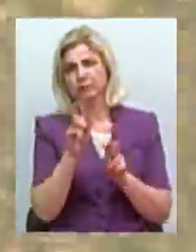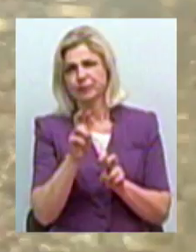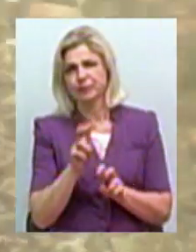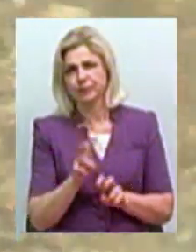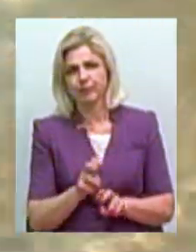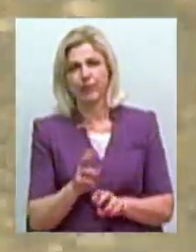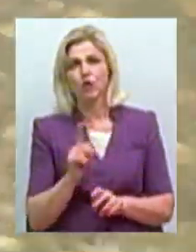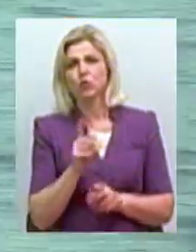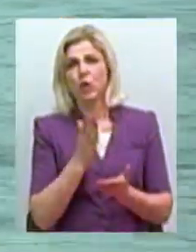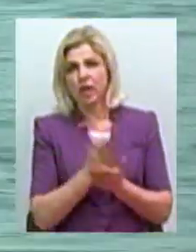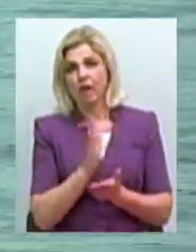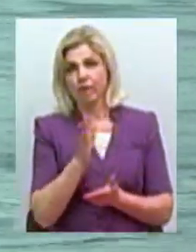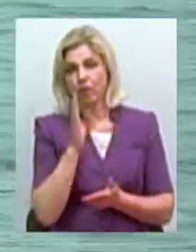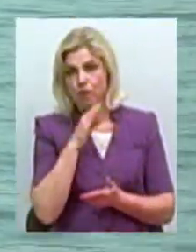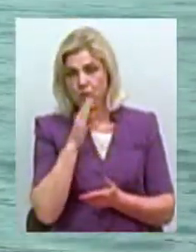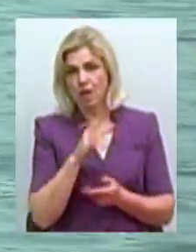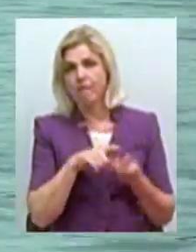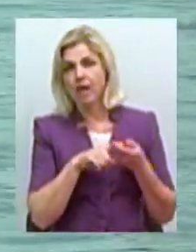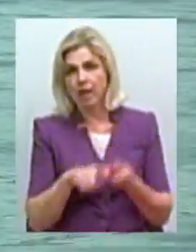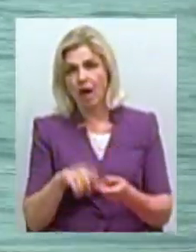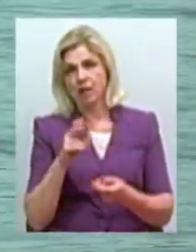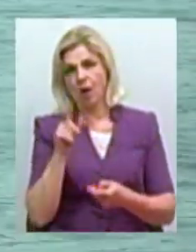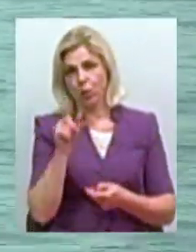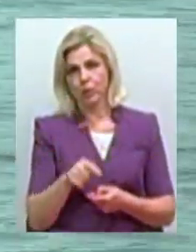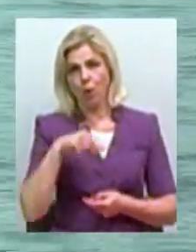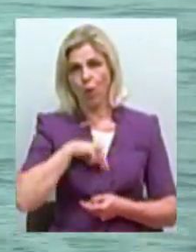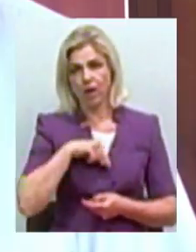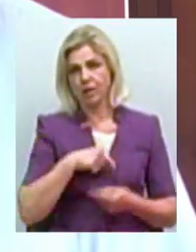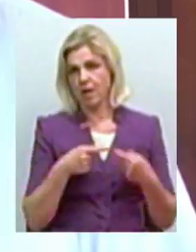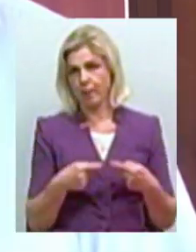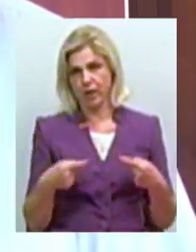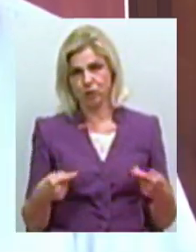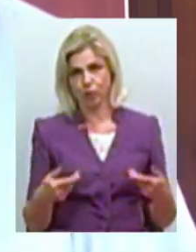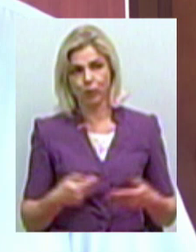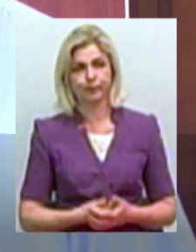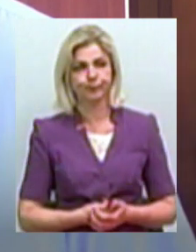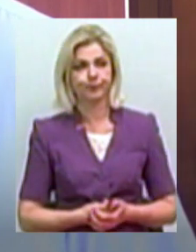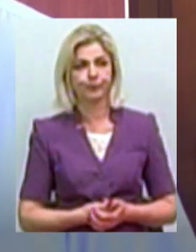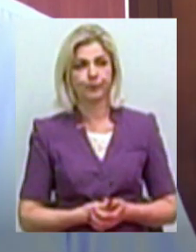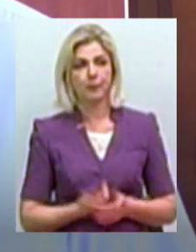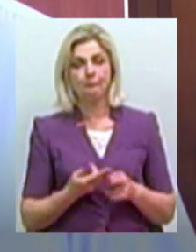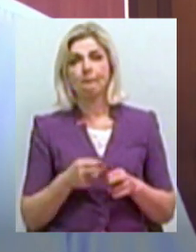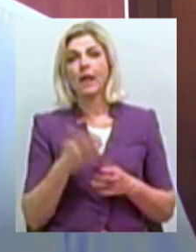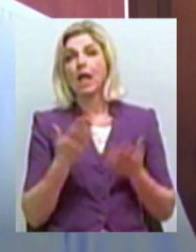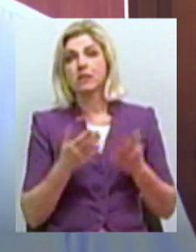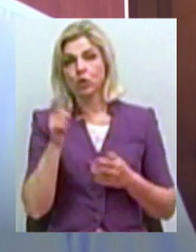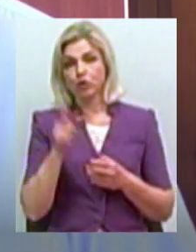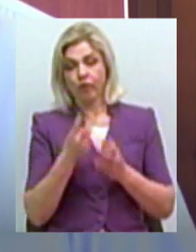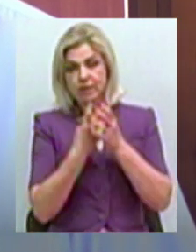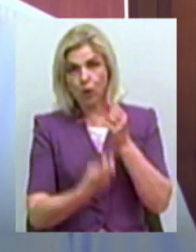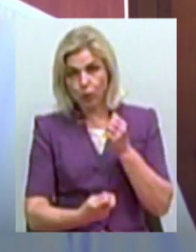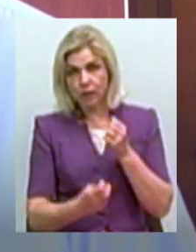хлориди, які наявні у воді, впливають на людський організм по-різному. «Це і зануритися, і ковтнути.